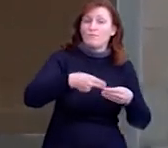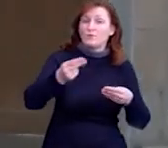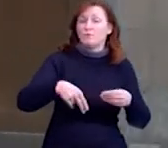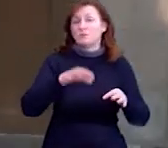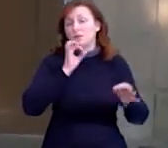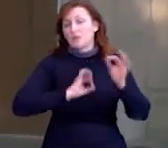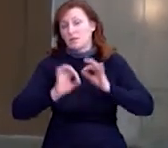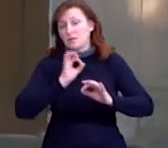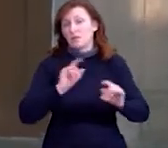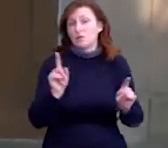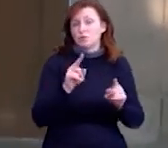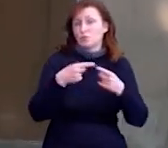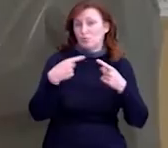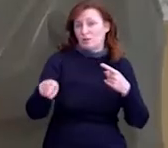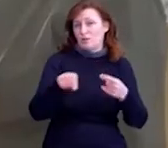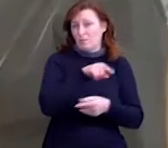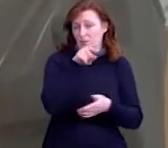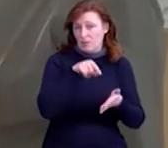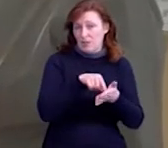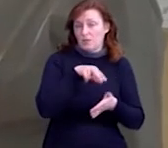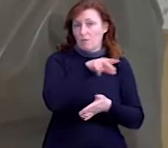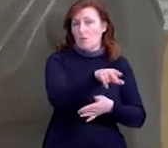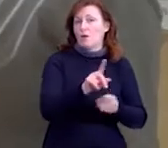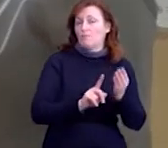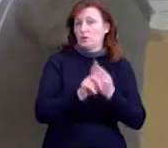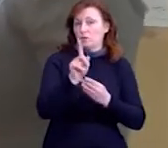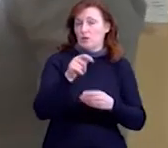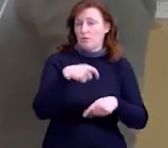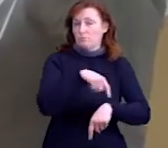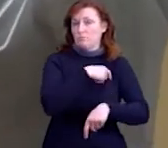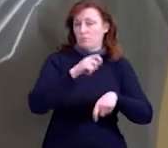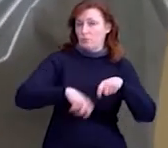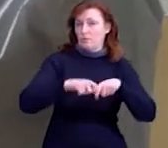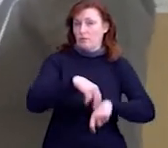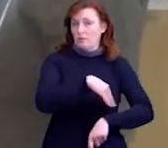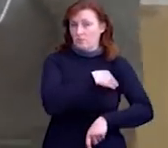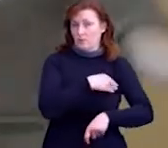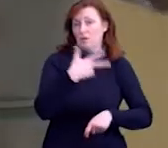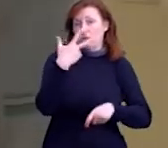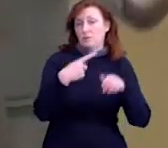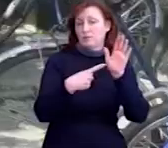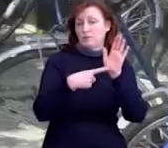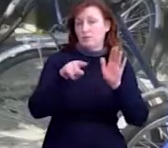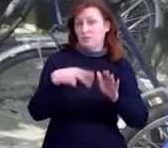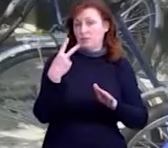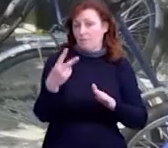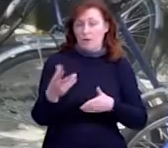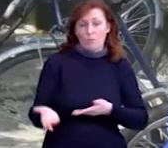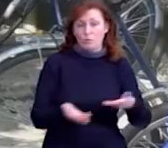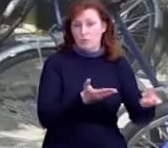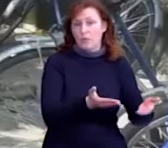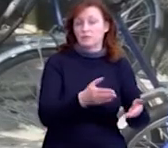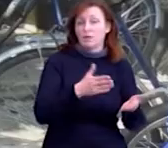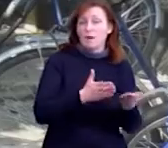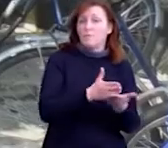другому питанню, то людина заходить. Всередині вимірюють температуру. 36,2, будь ласка, проходить. Вхід до інфекційного